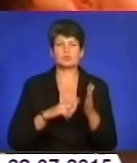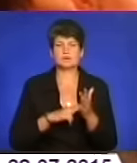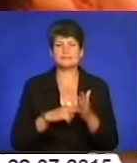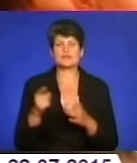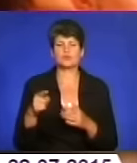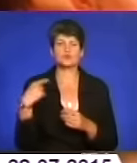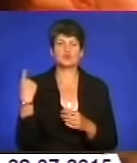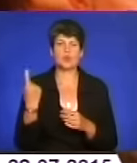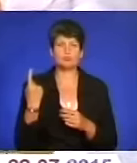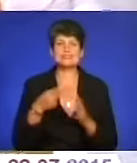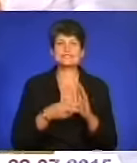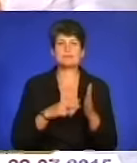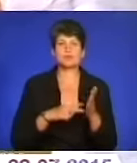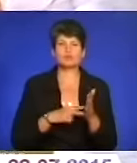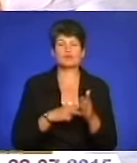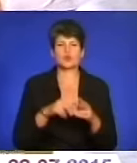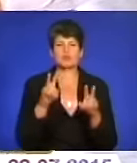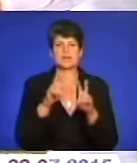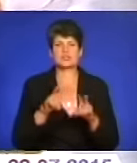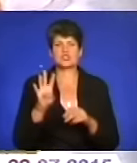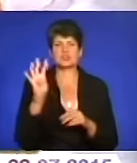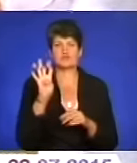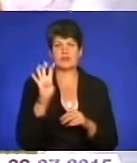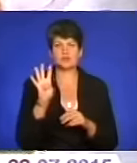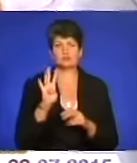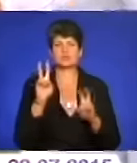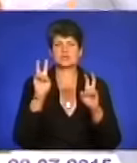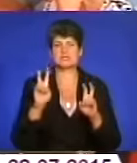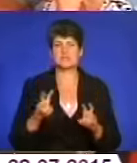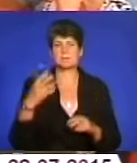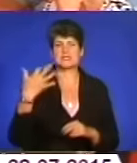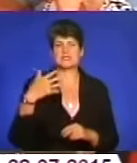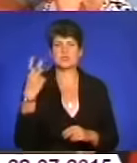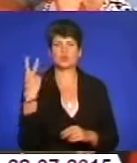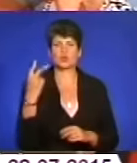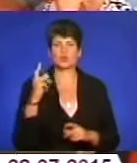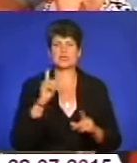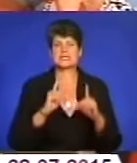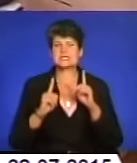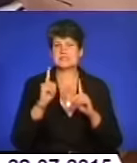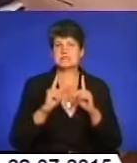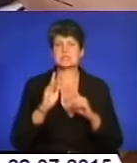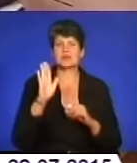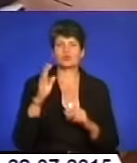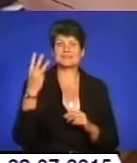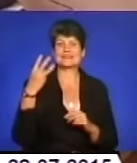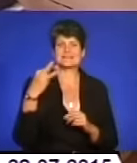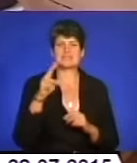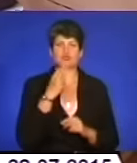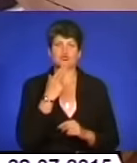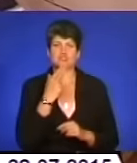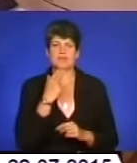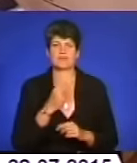Тернопільської області заплановано розглянуто на 4-му пленарному засіданні 52-ї сесії, яке відбудеться 30 червня.